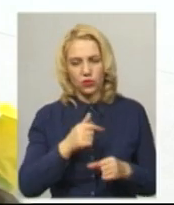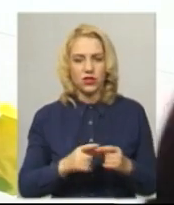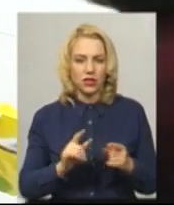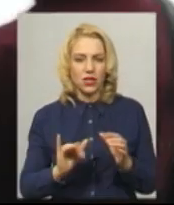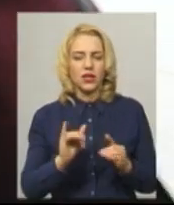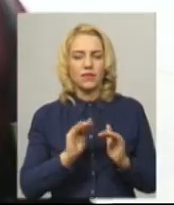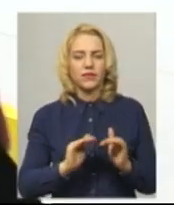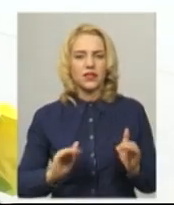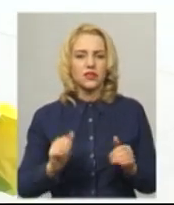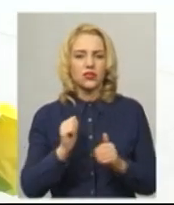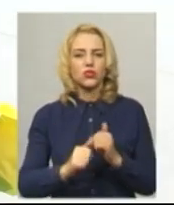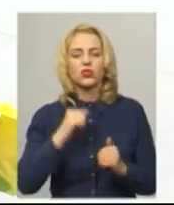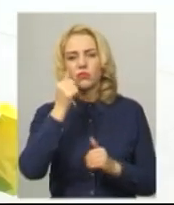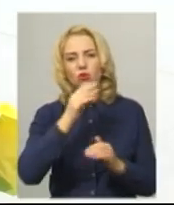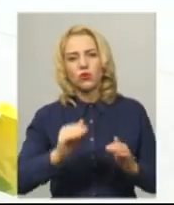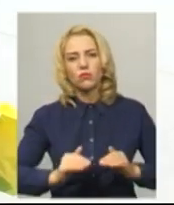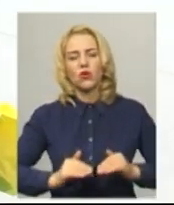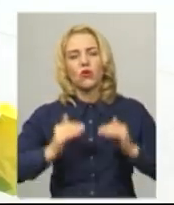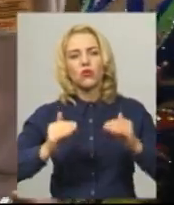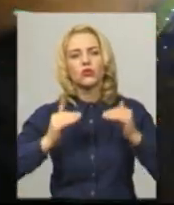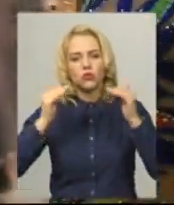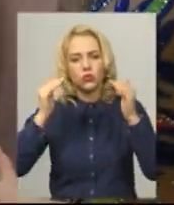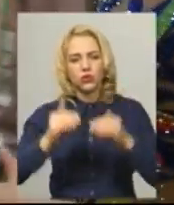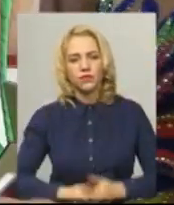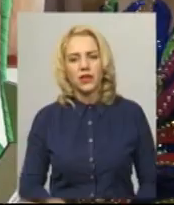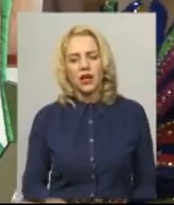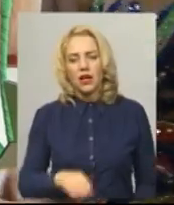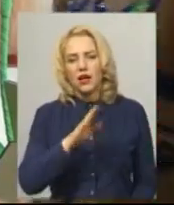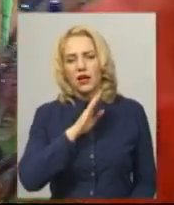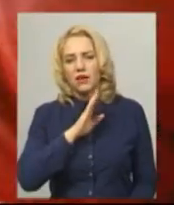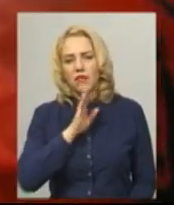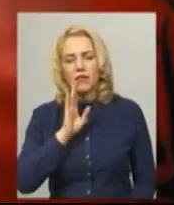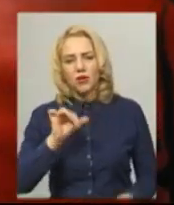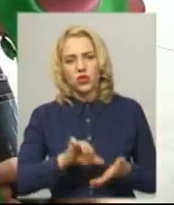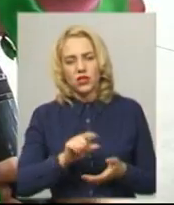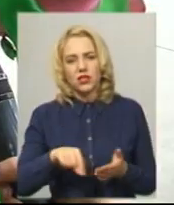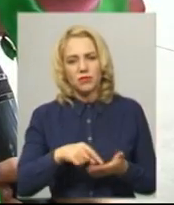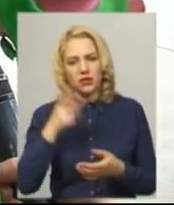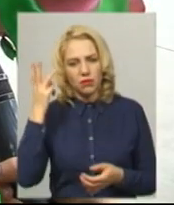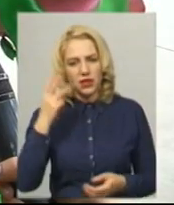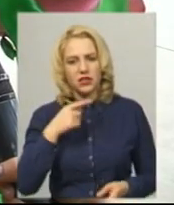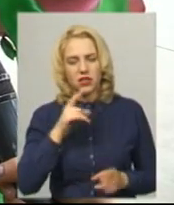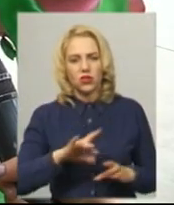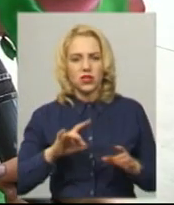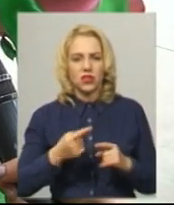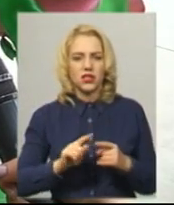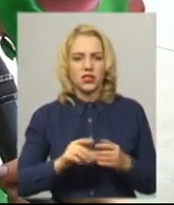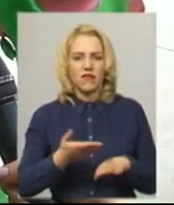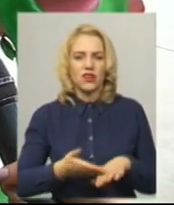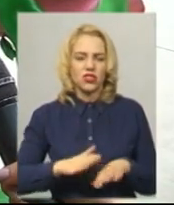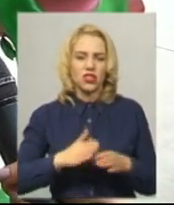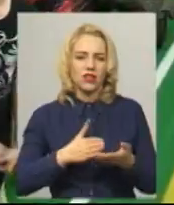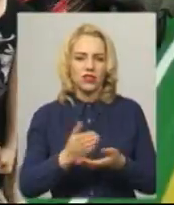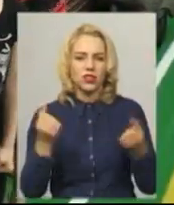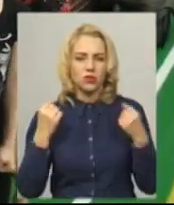Діти з кожним роком ростуть і ростуть. Достатній рівень. Мама учасниці з Хмельницького Альона Мазепа каже, це важкий вид спорту,